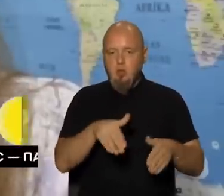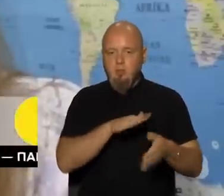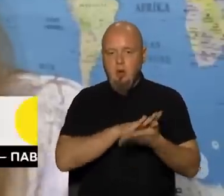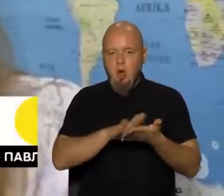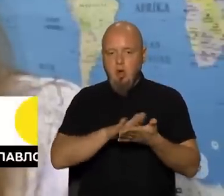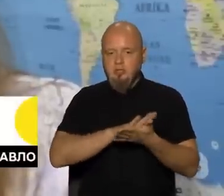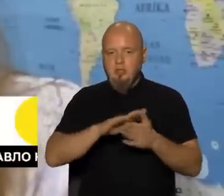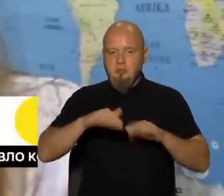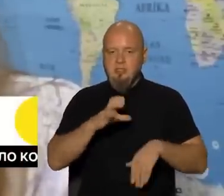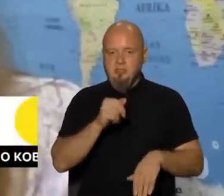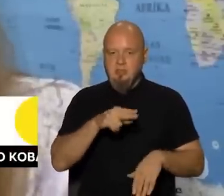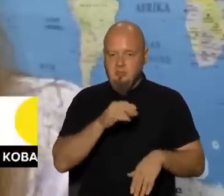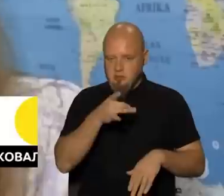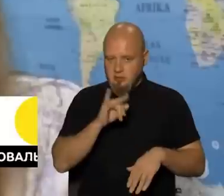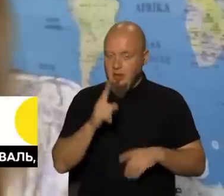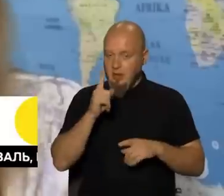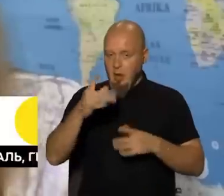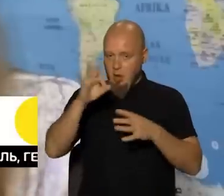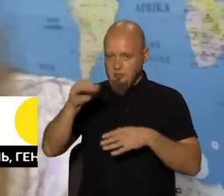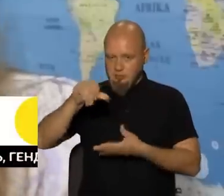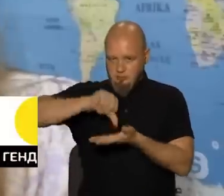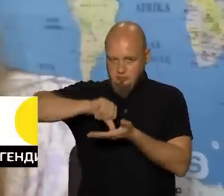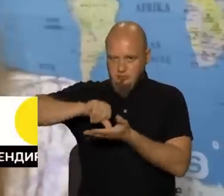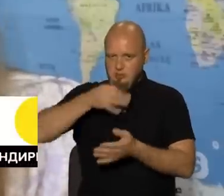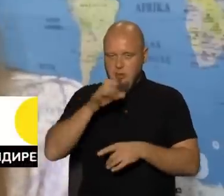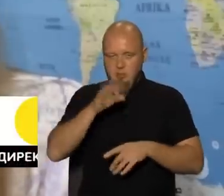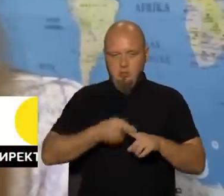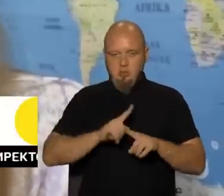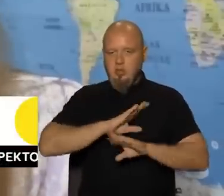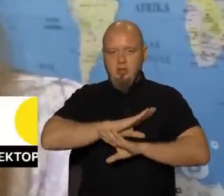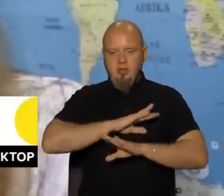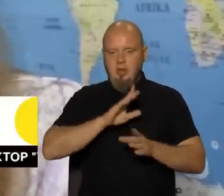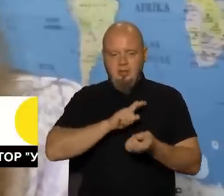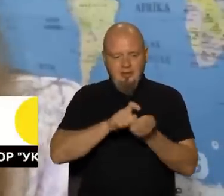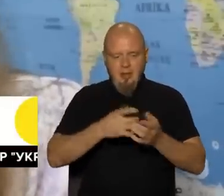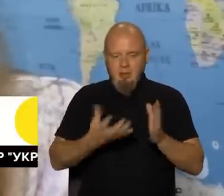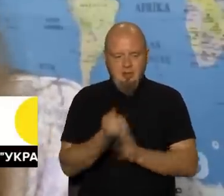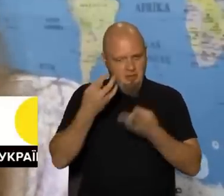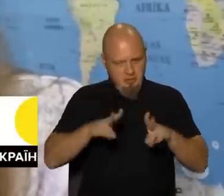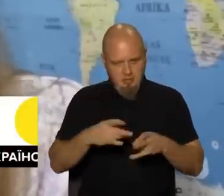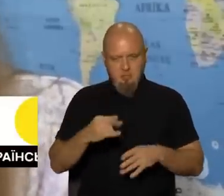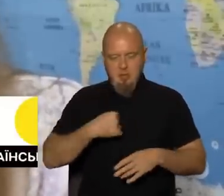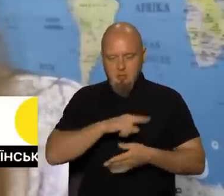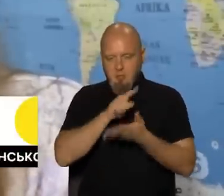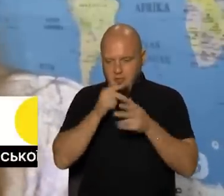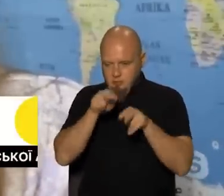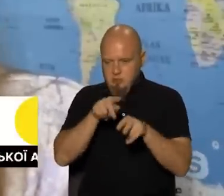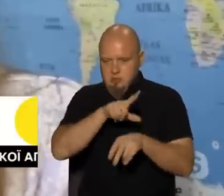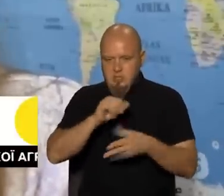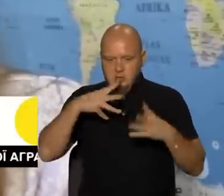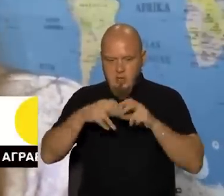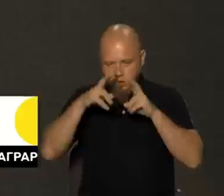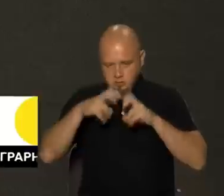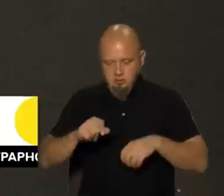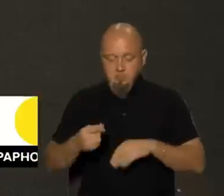селітри. Але офіційні чинники сказали про те, що ніяких чуток підтримувати не потрібно і ми повинні слідкувати за результатами